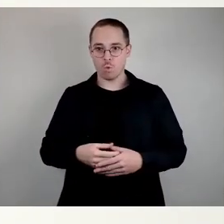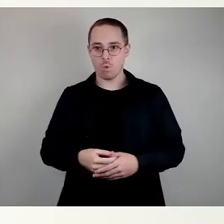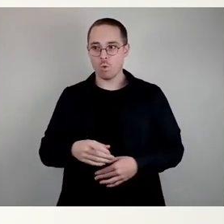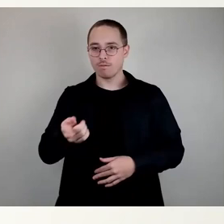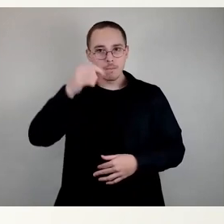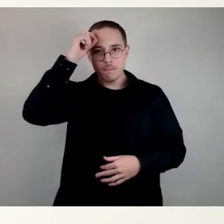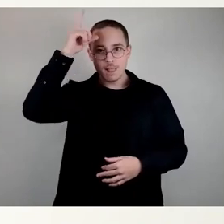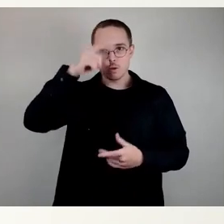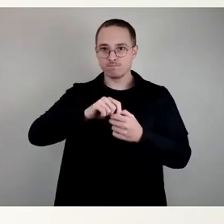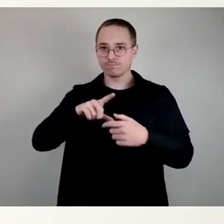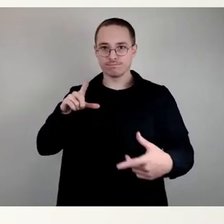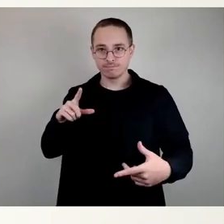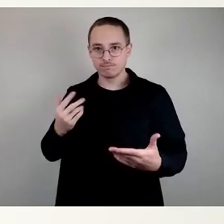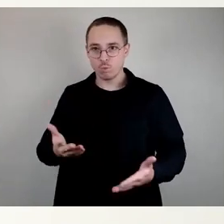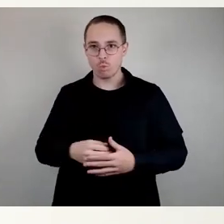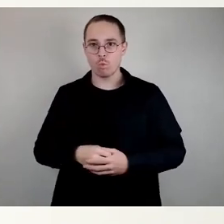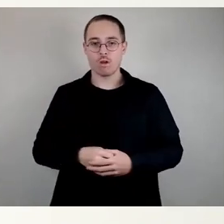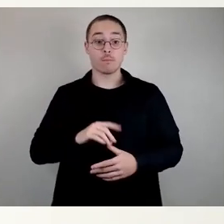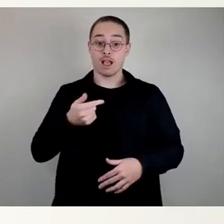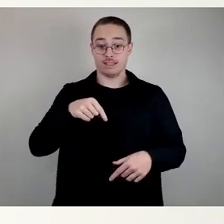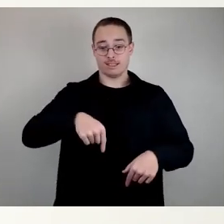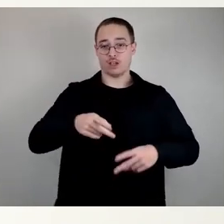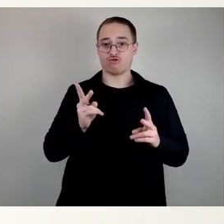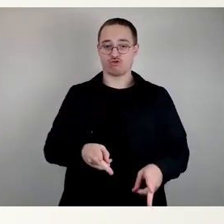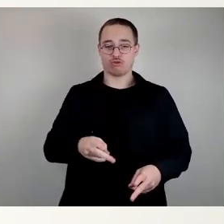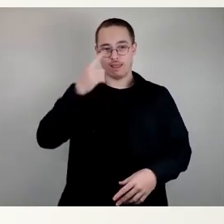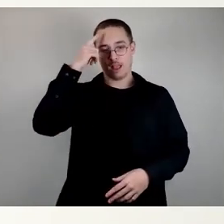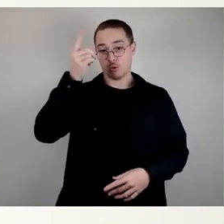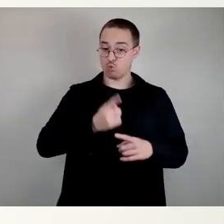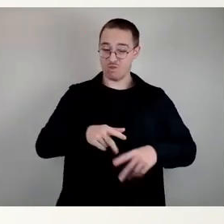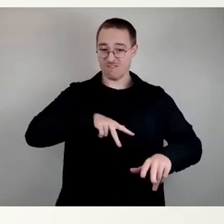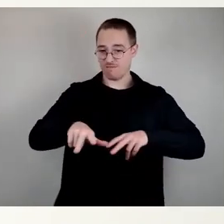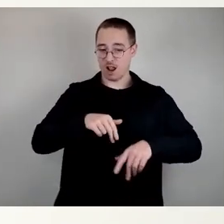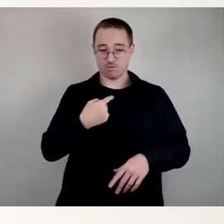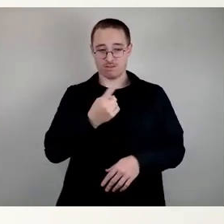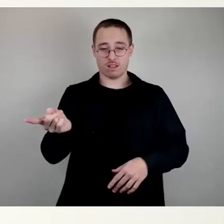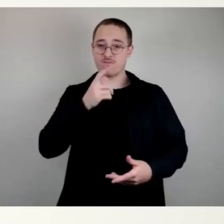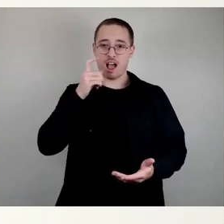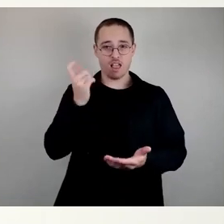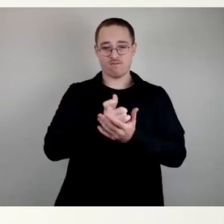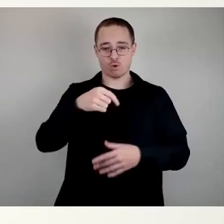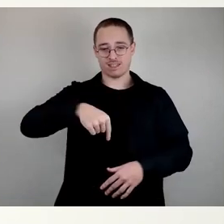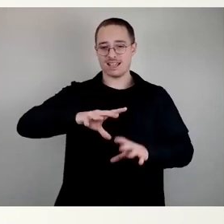zu tun. Aber der Stadtrat wie auch die Verwaltung sind verantwortlich für einen Gesamthaushalt,